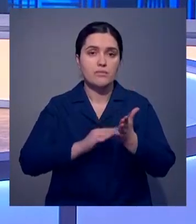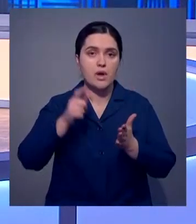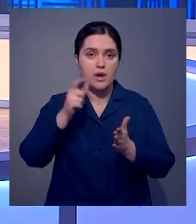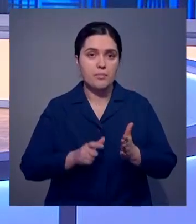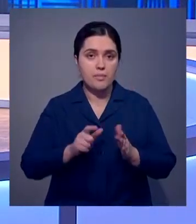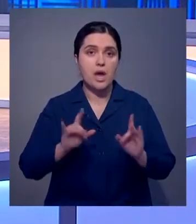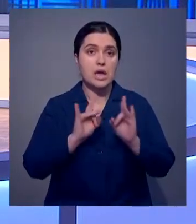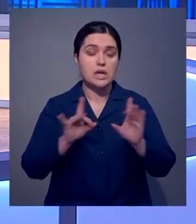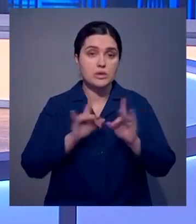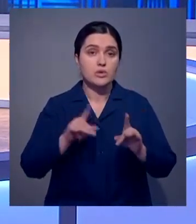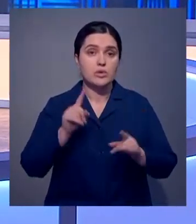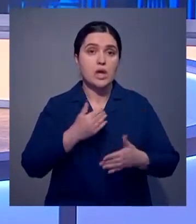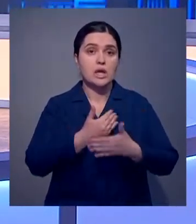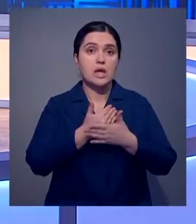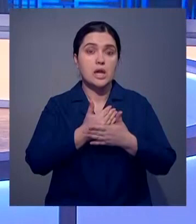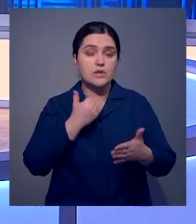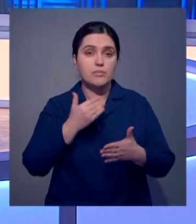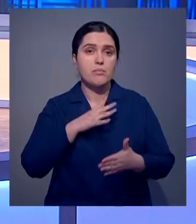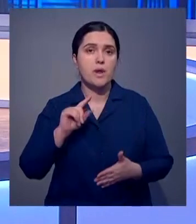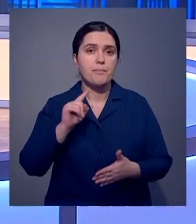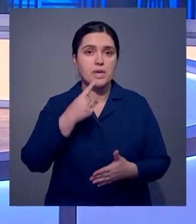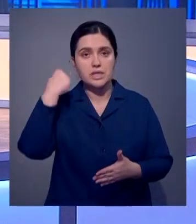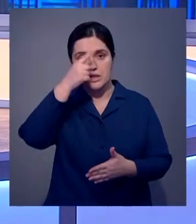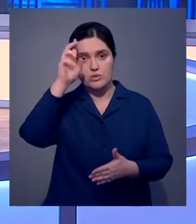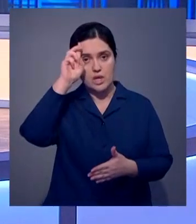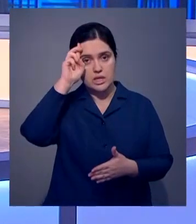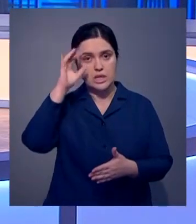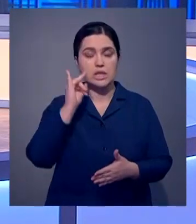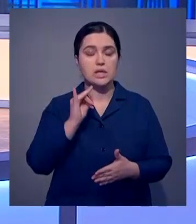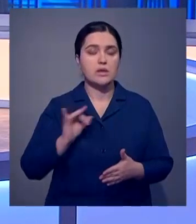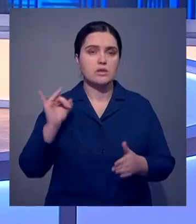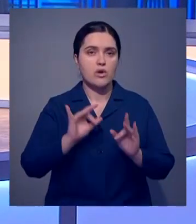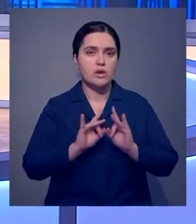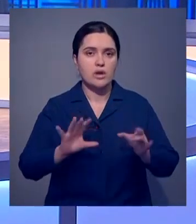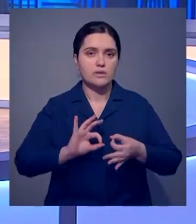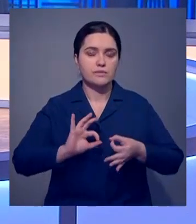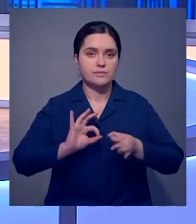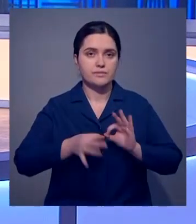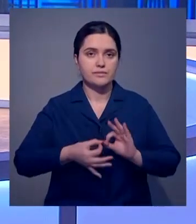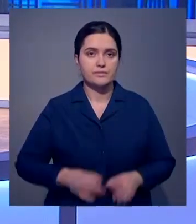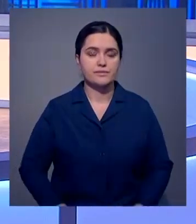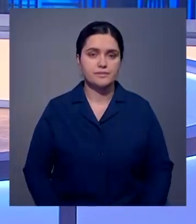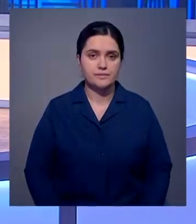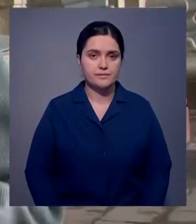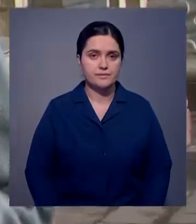Моя коллега Гульбану Жумабай заглянула туда, куда раньше входили первые лица государства и буквально прикоснулась к истории.